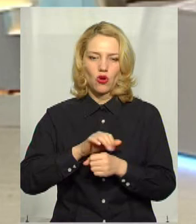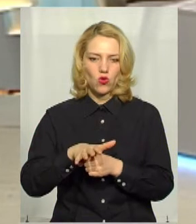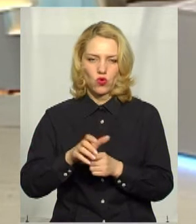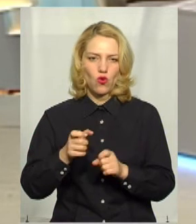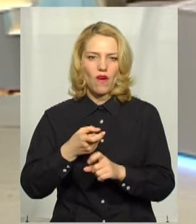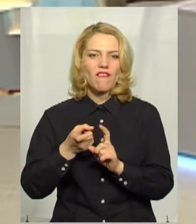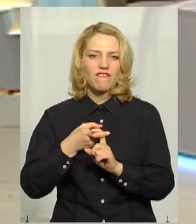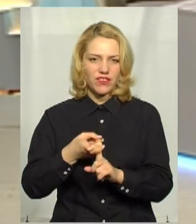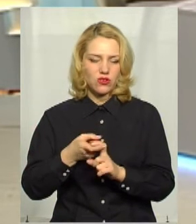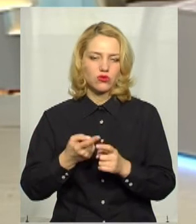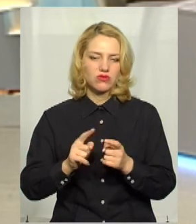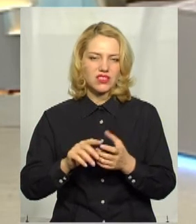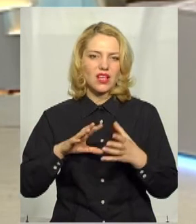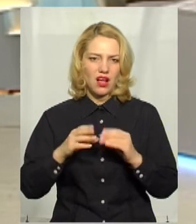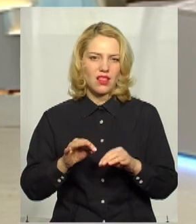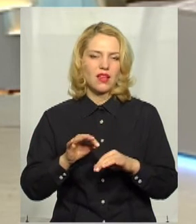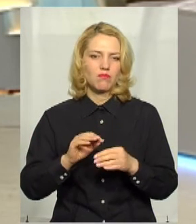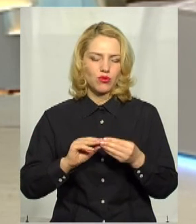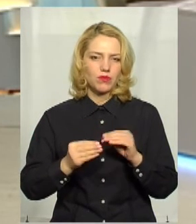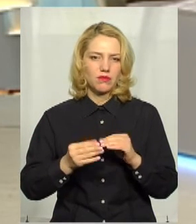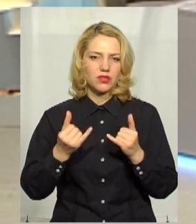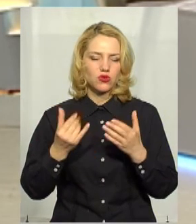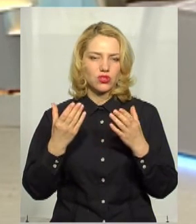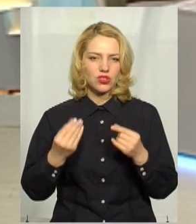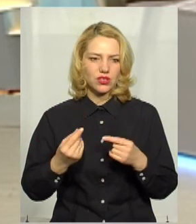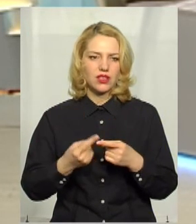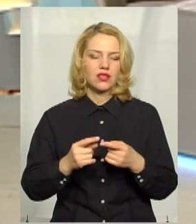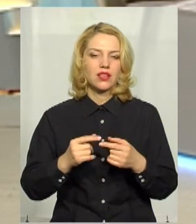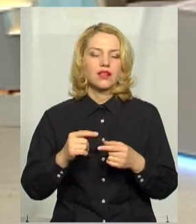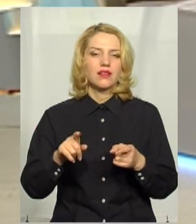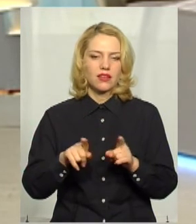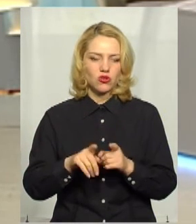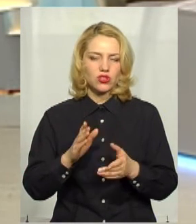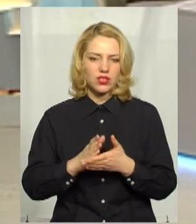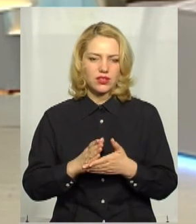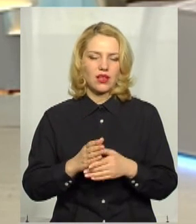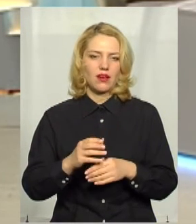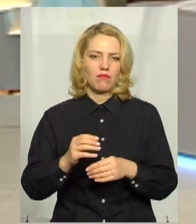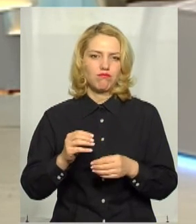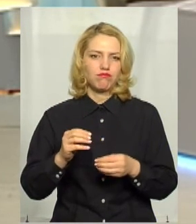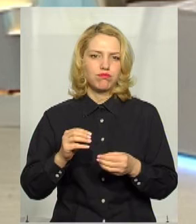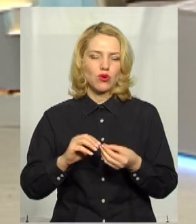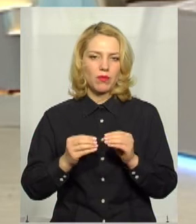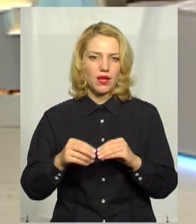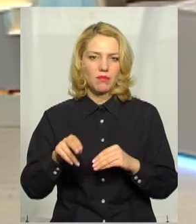була загальна проблема. На сьогоднішній день також є проблема щодо